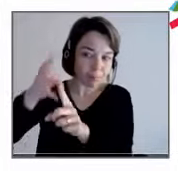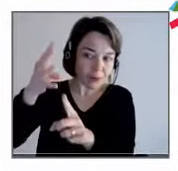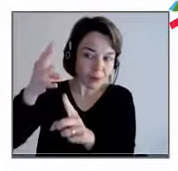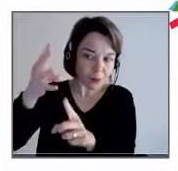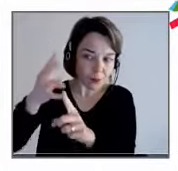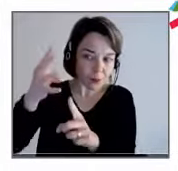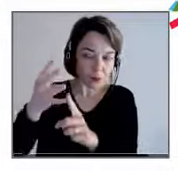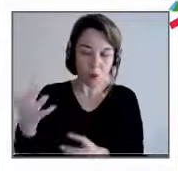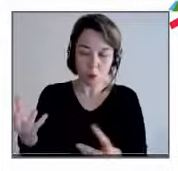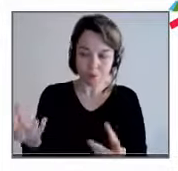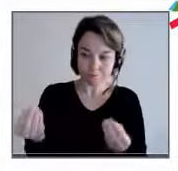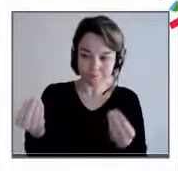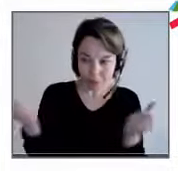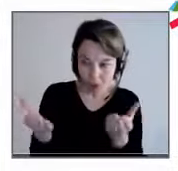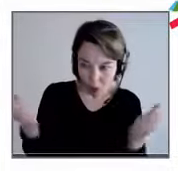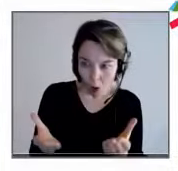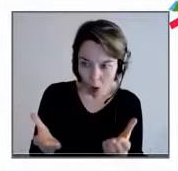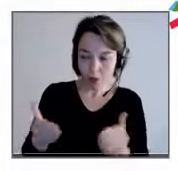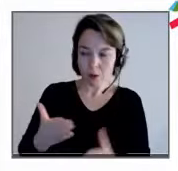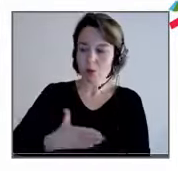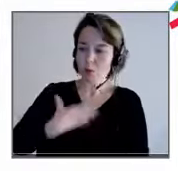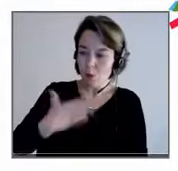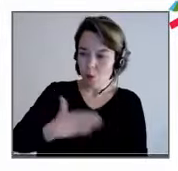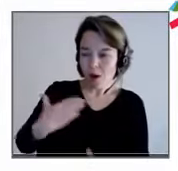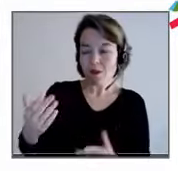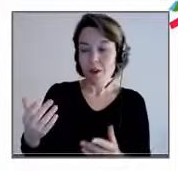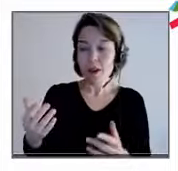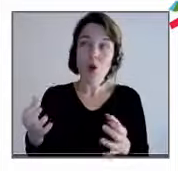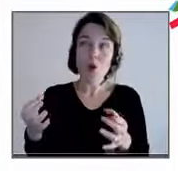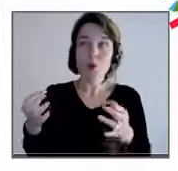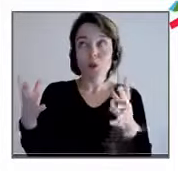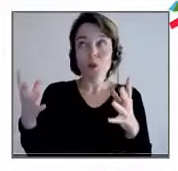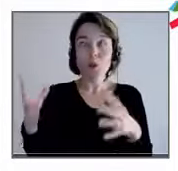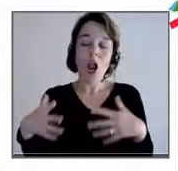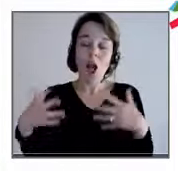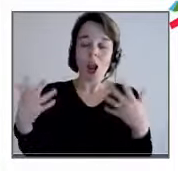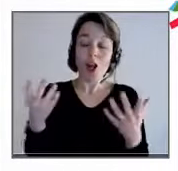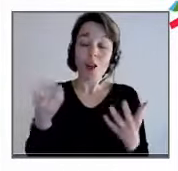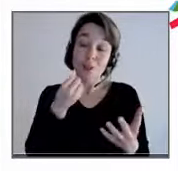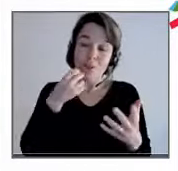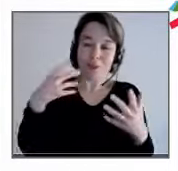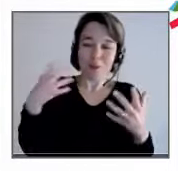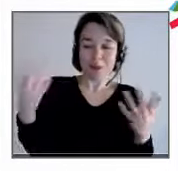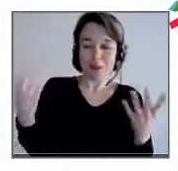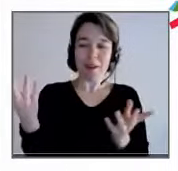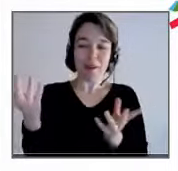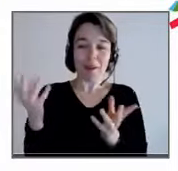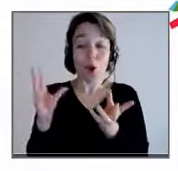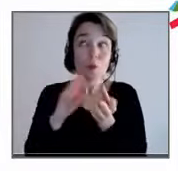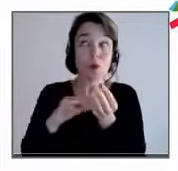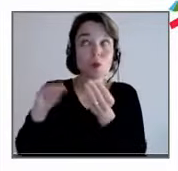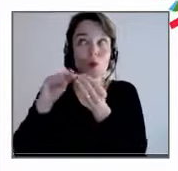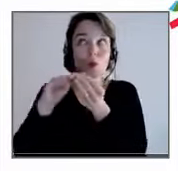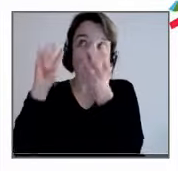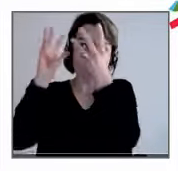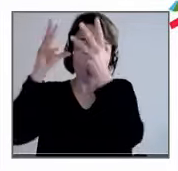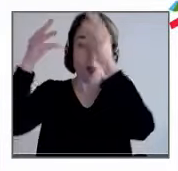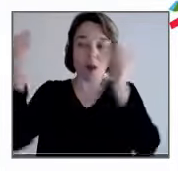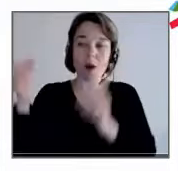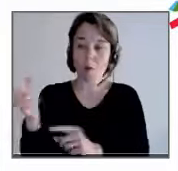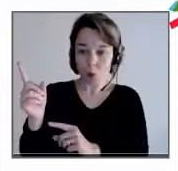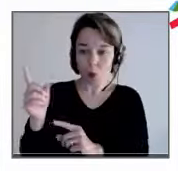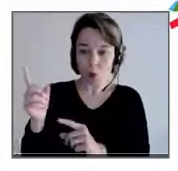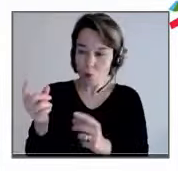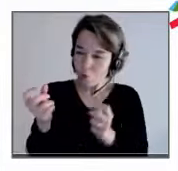ça ne doit pas être une espèce de supplément d'âme et de dérogation parcellaire, ça doit être de plus en plus l'avenir même de l'entreprise. C'est vrai, Julia